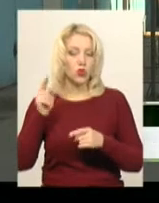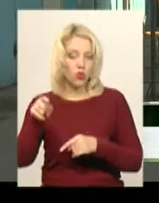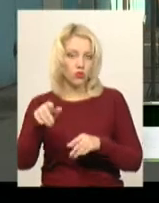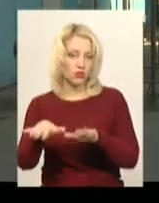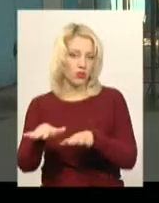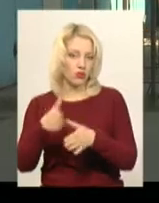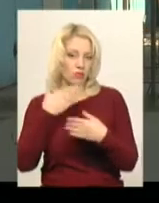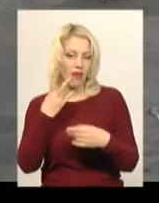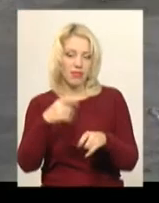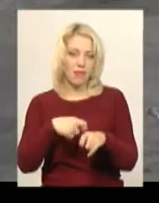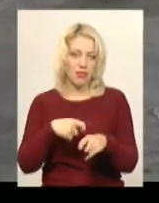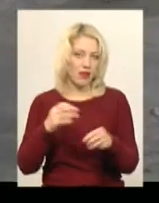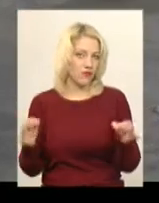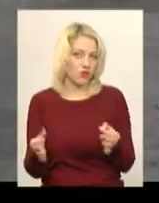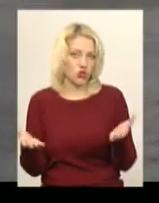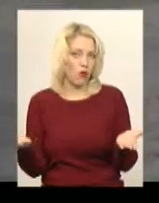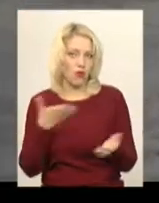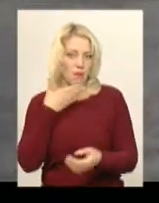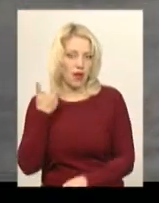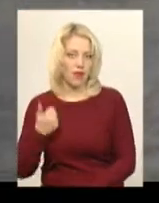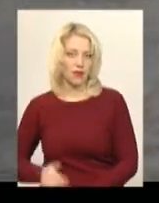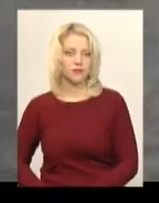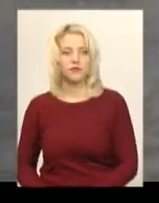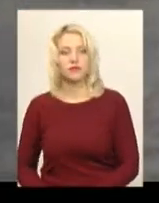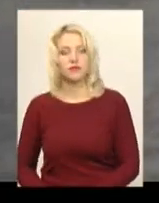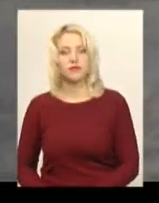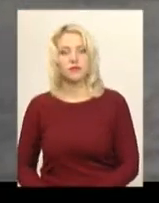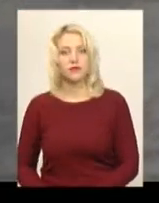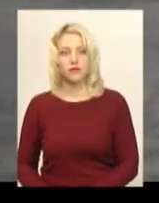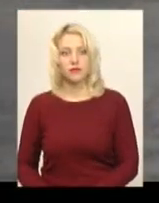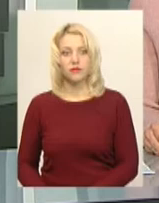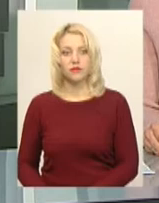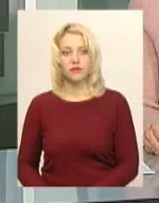ні матеріалів, ні нічого. Наталя Сідова, Віктор Кривий, новини Поділят, Центр.